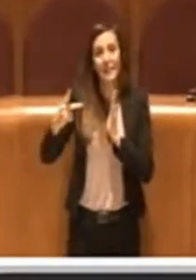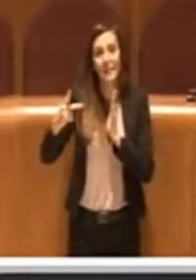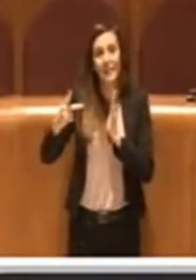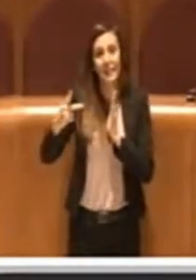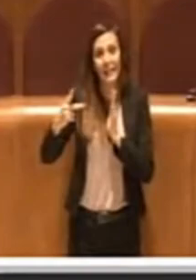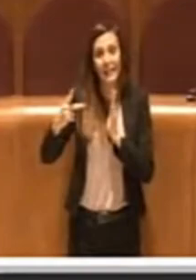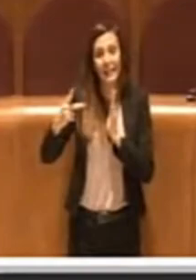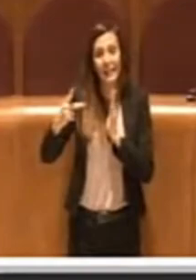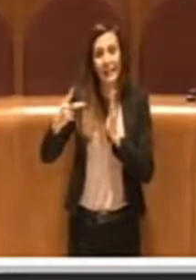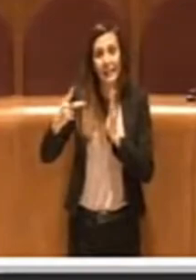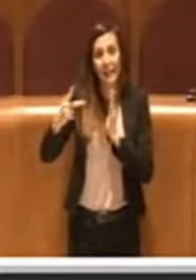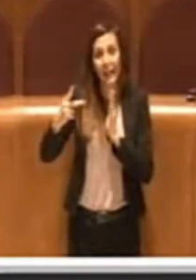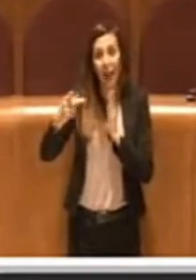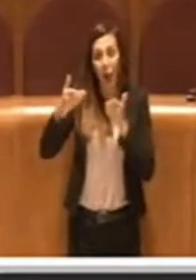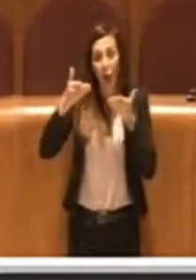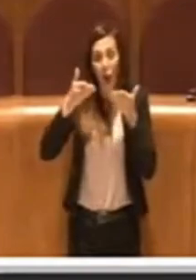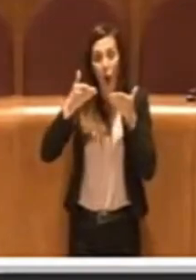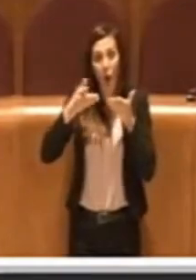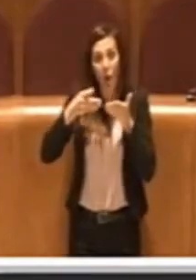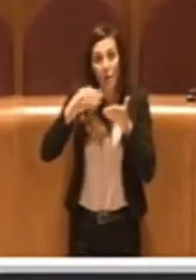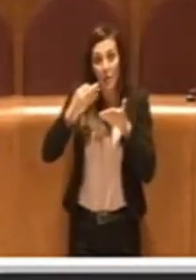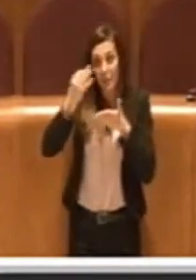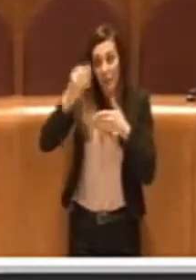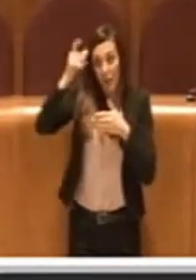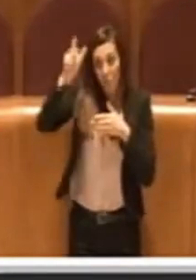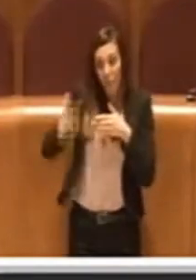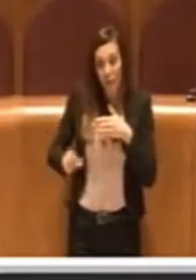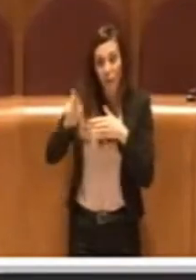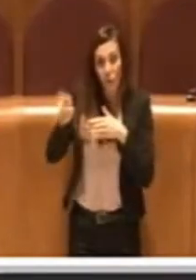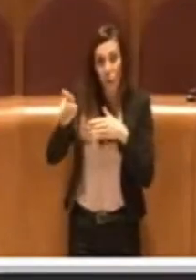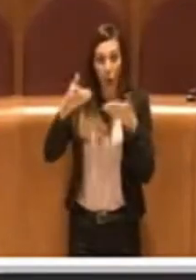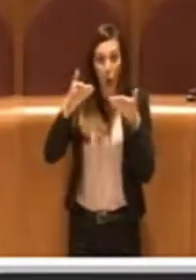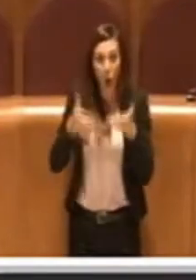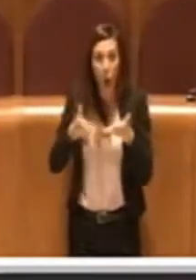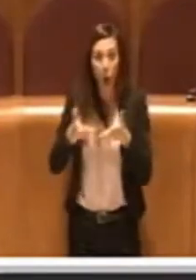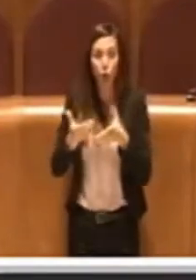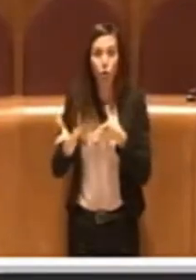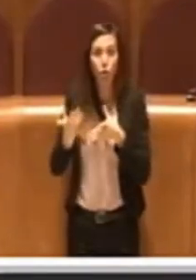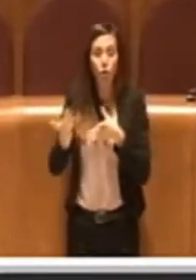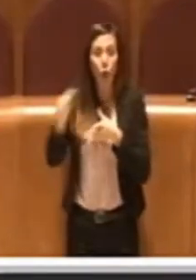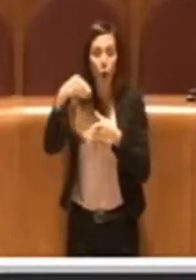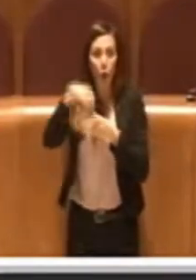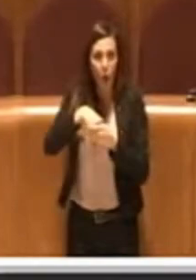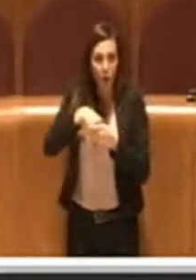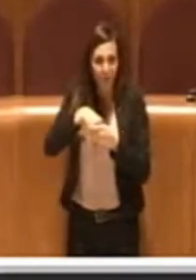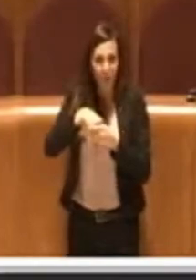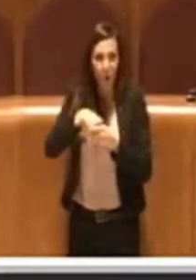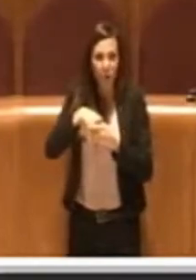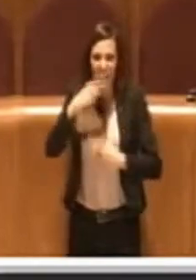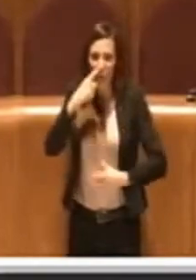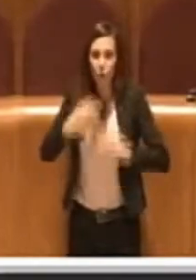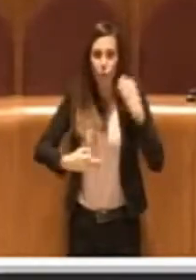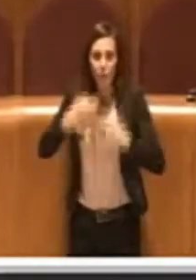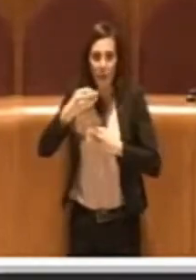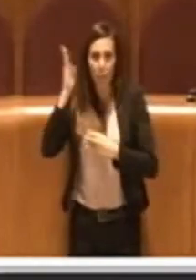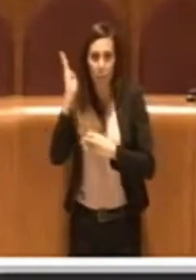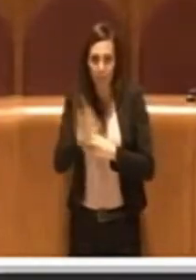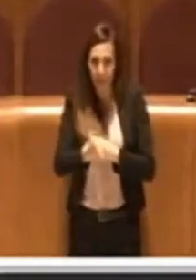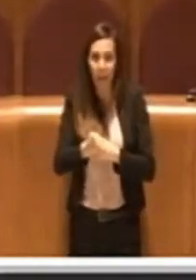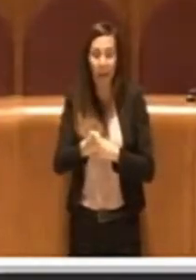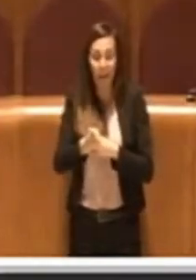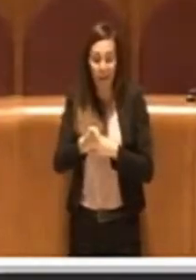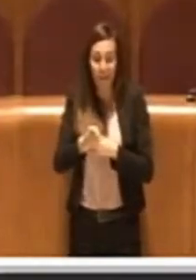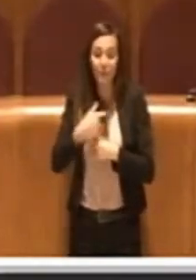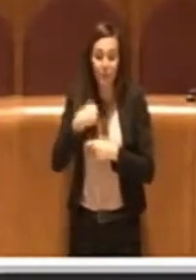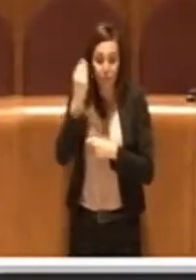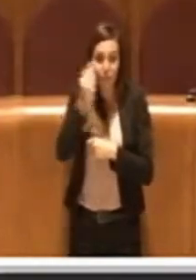persona che oggi comunque è coinvolta in fatti giudiziari ovviamente riteniamo che